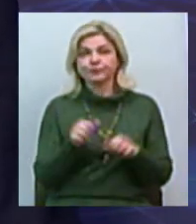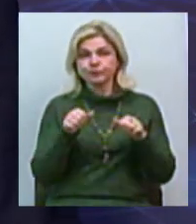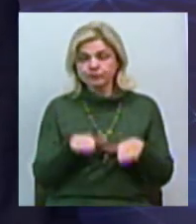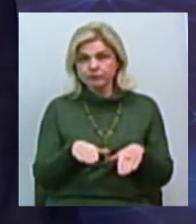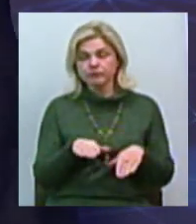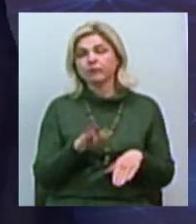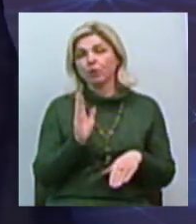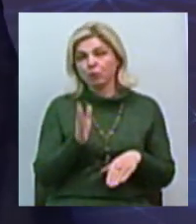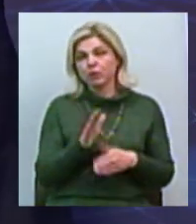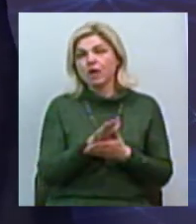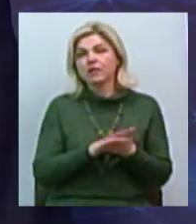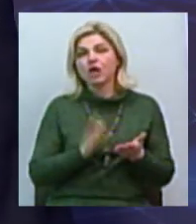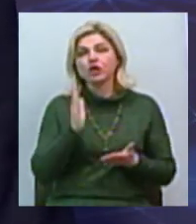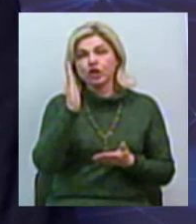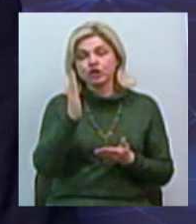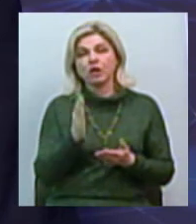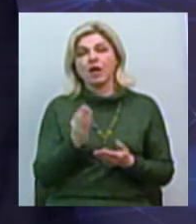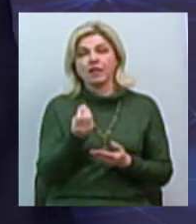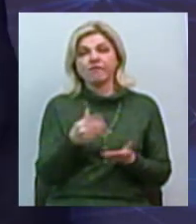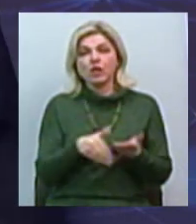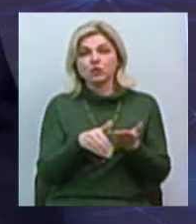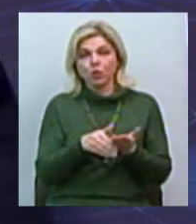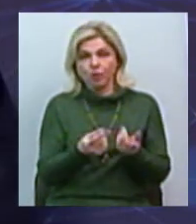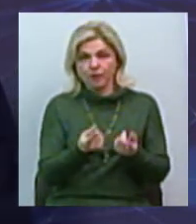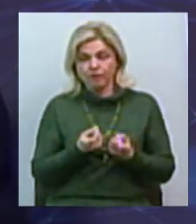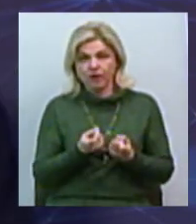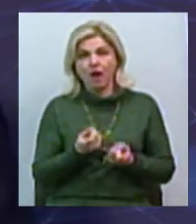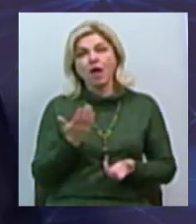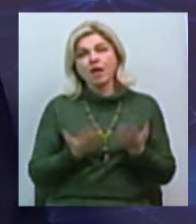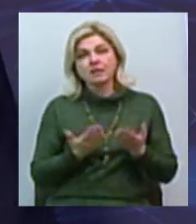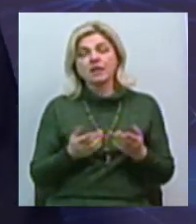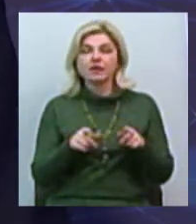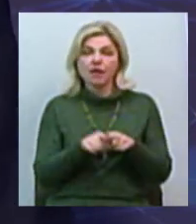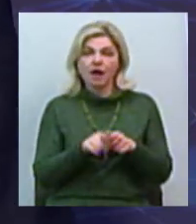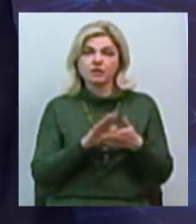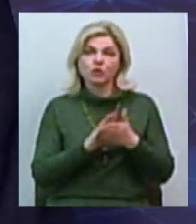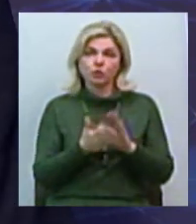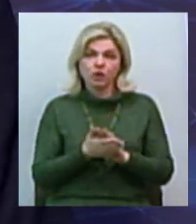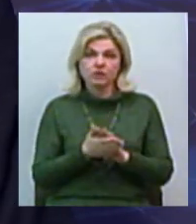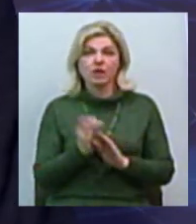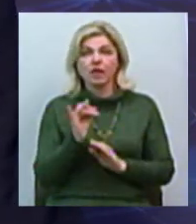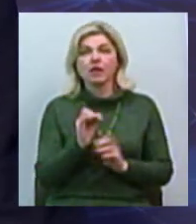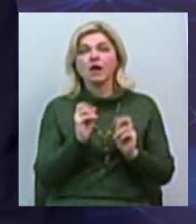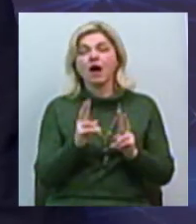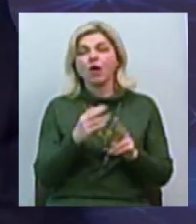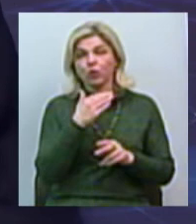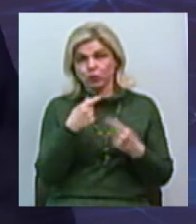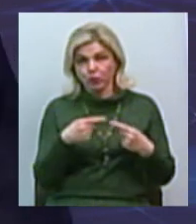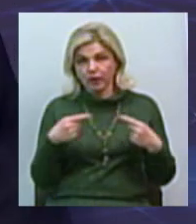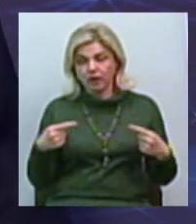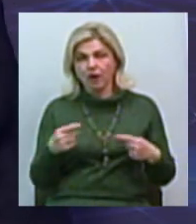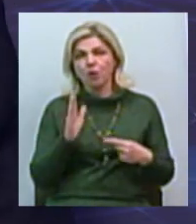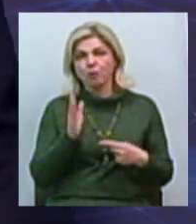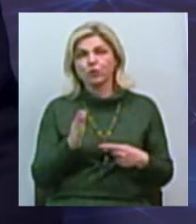в дальніші інвестори. А якщо ця ситуація і ця, і інша, як я говорила, багато, будуть розрішені абсолютно в